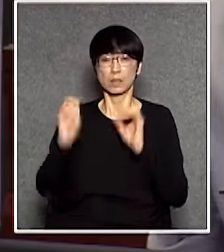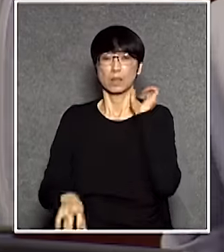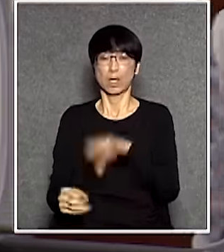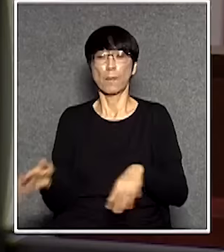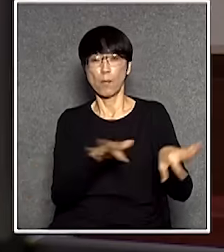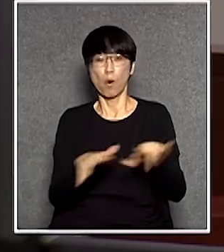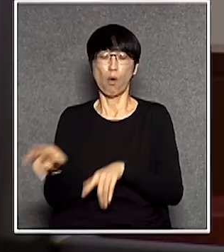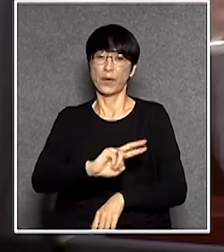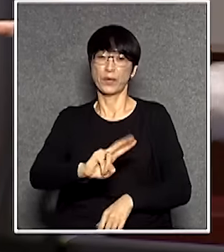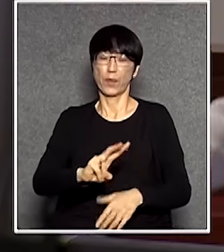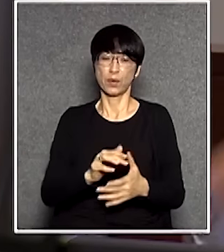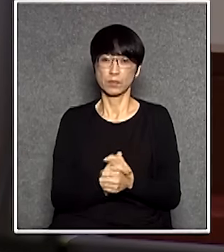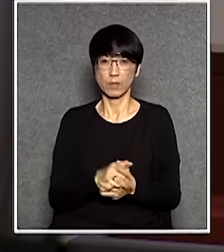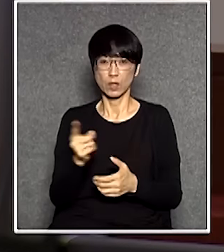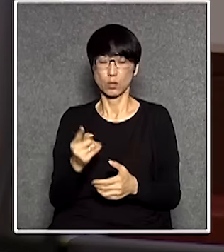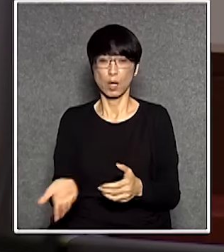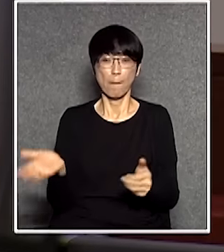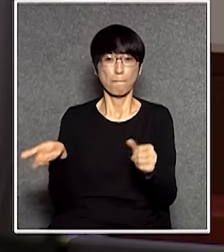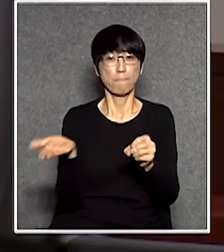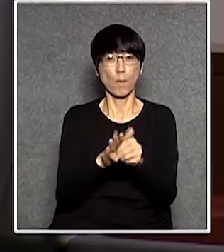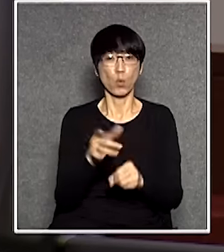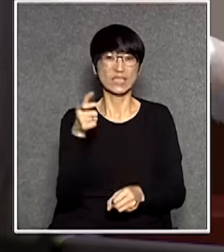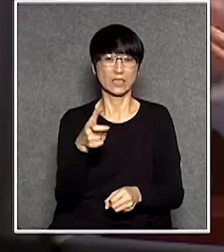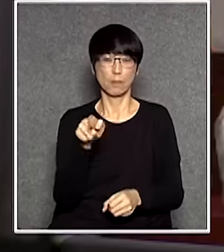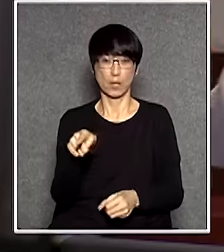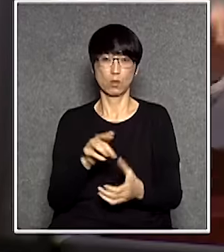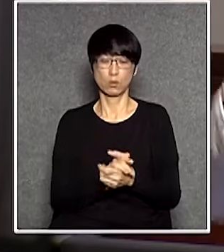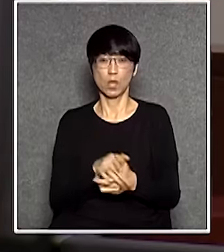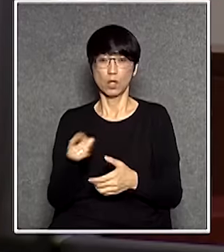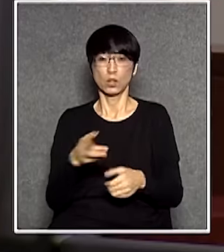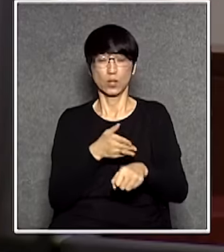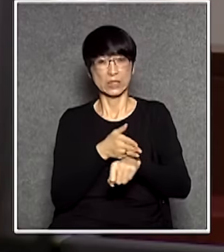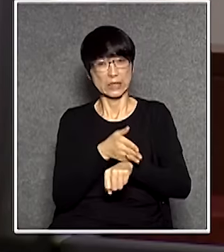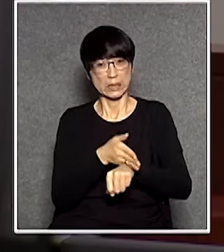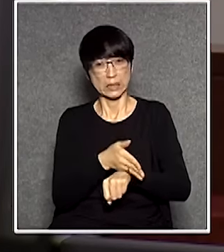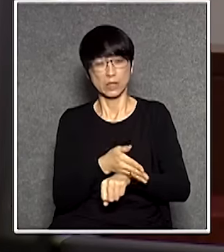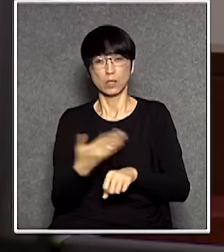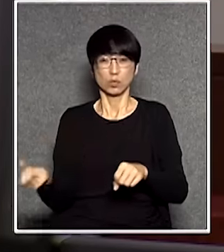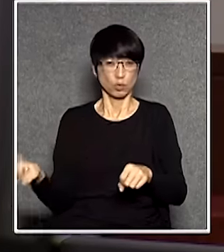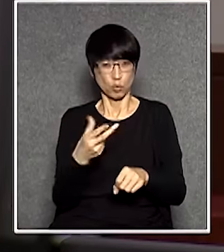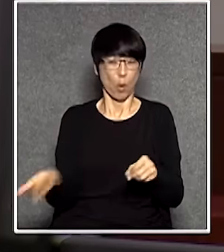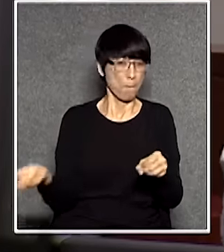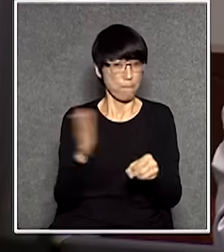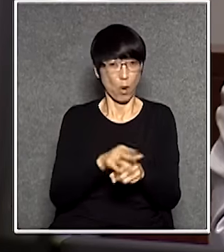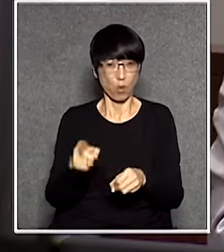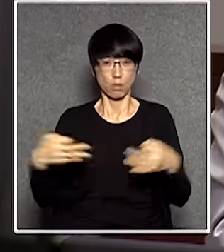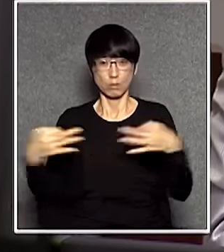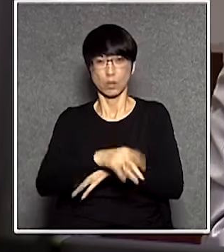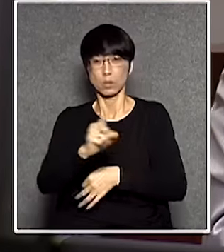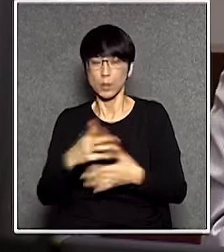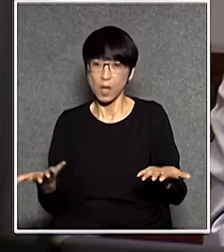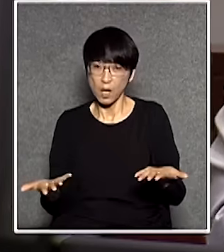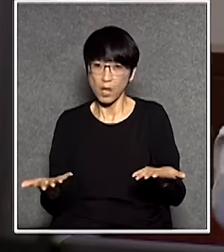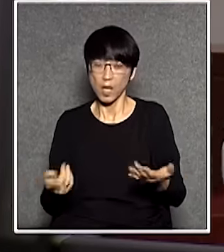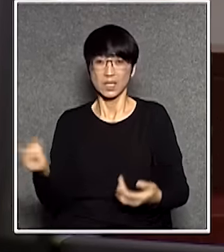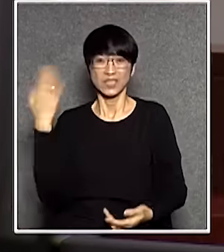更加荒謬的就是還要貼錢給他他延期你還要貼錢給他那份合約不知道怎麼簽的當時我們